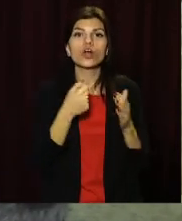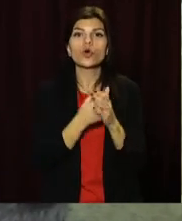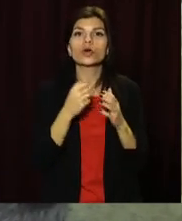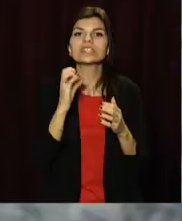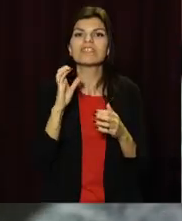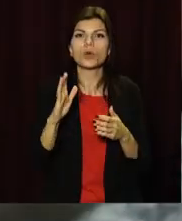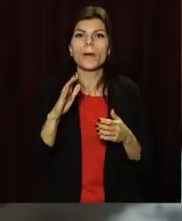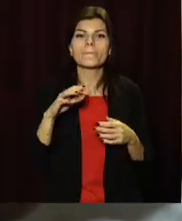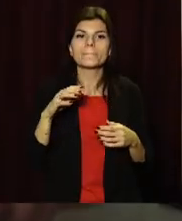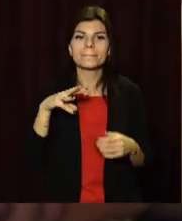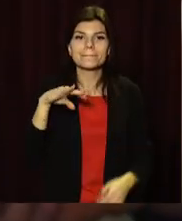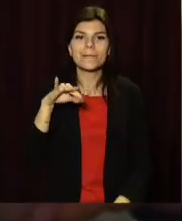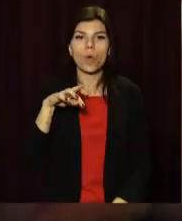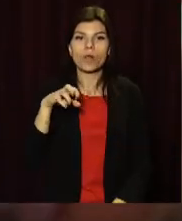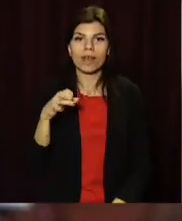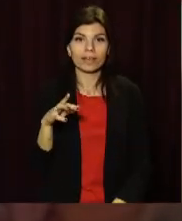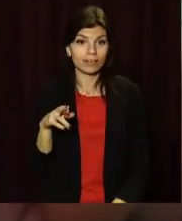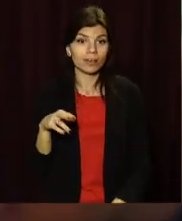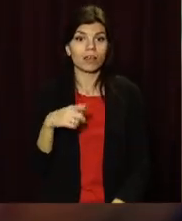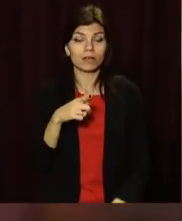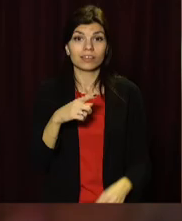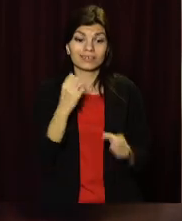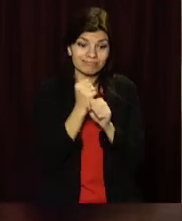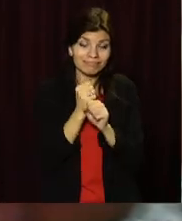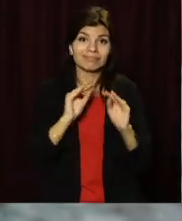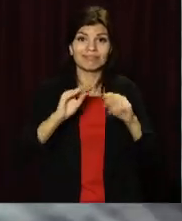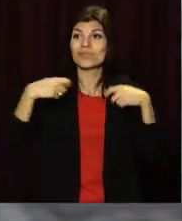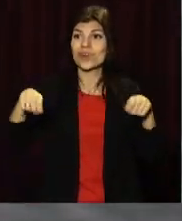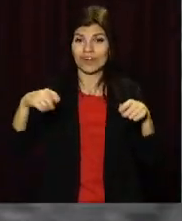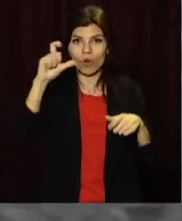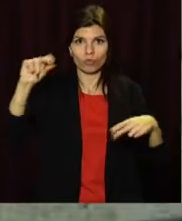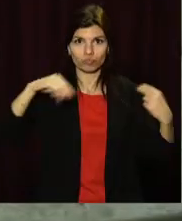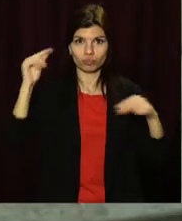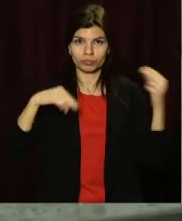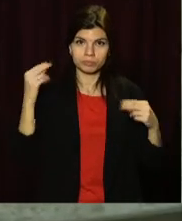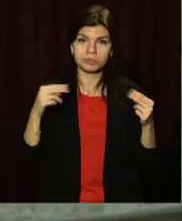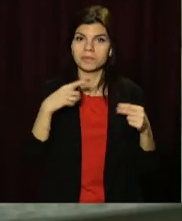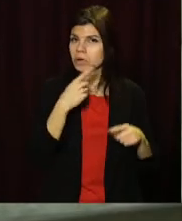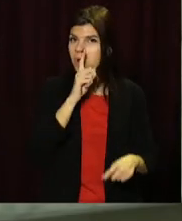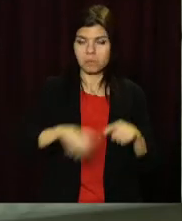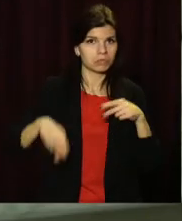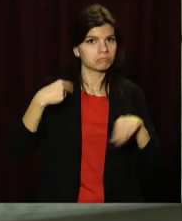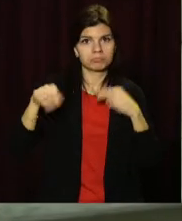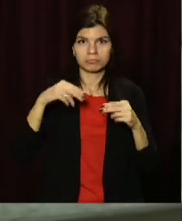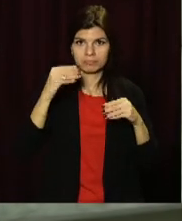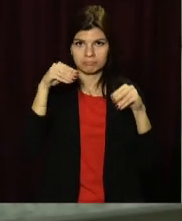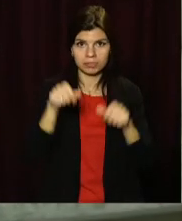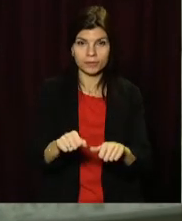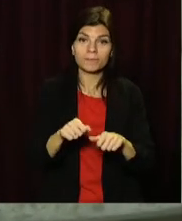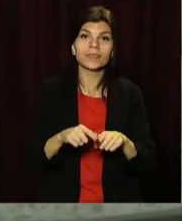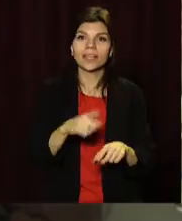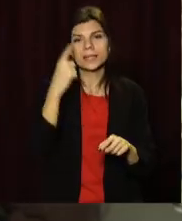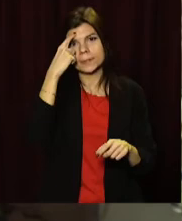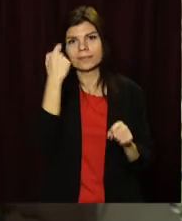Миколая. Кілька сотень поробок дніпряни розкупили за декілька годин, каже директорка Центру підтримки дітей. Тому вони створили